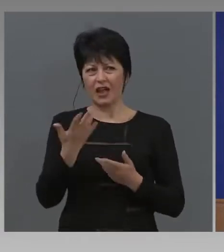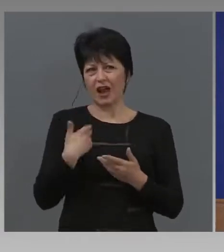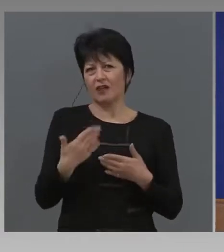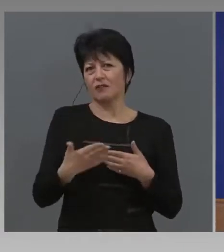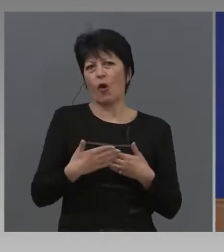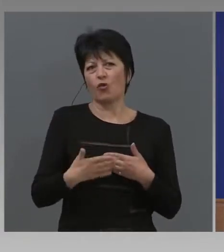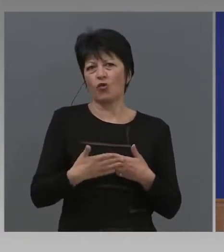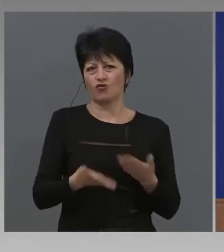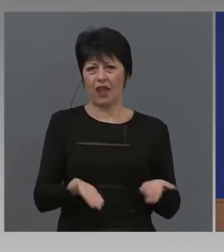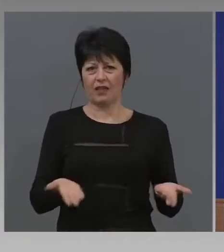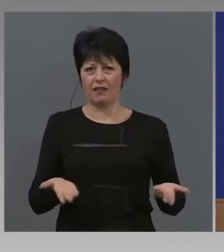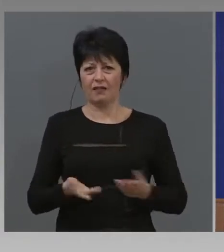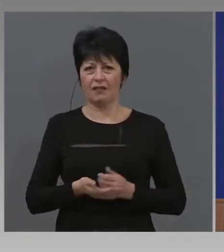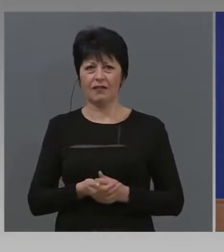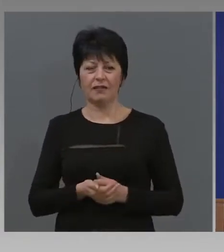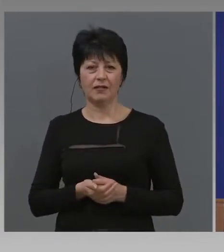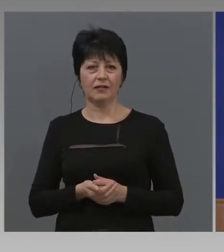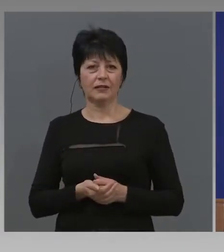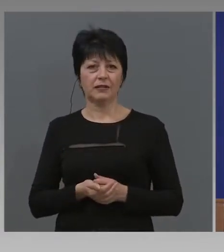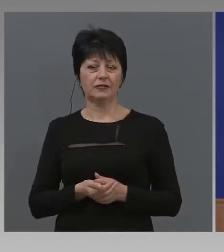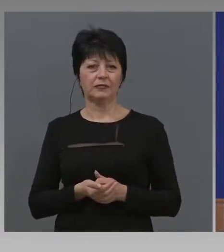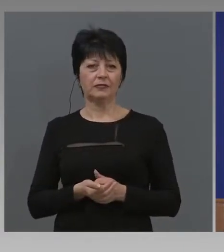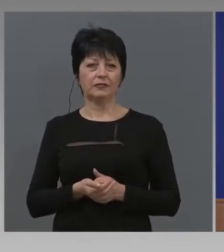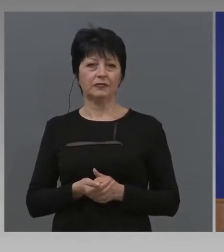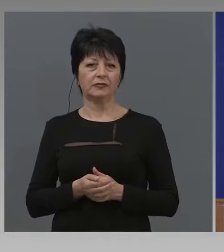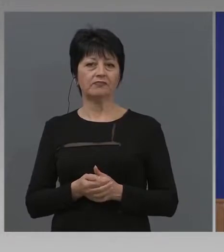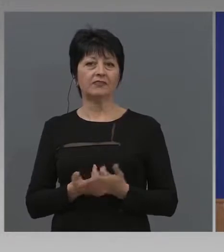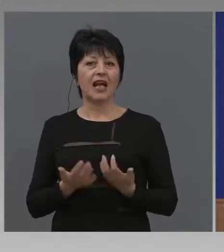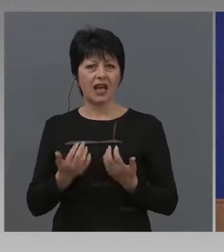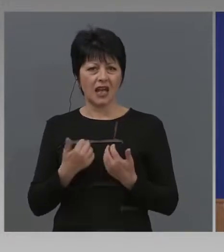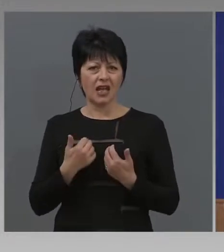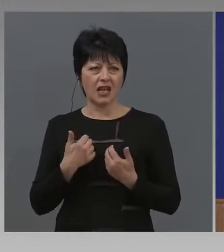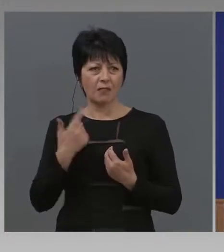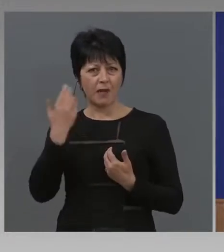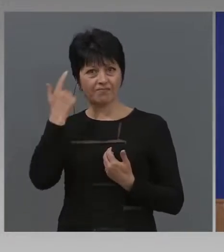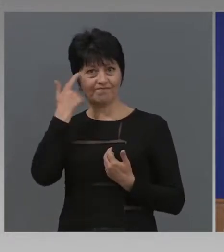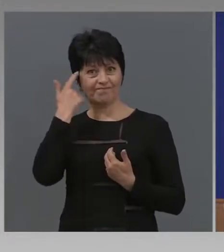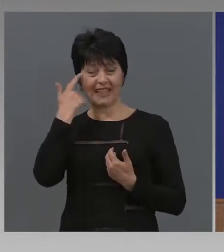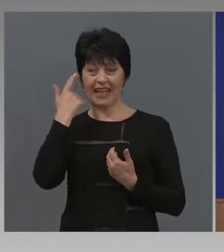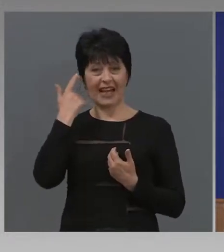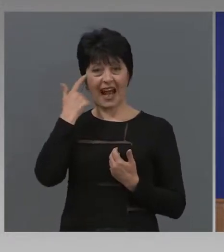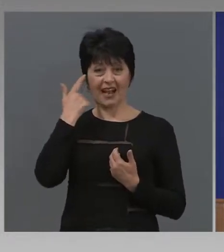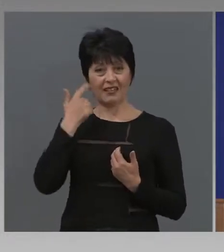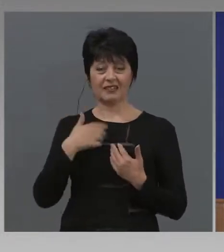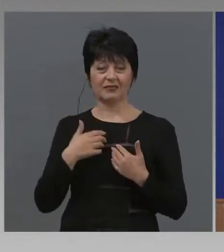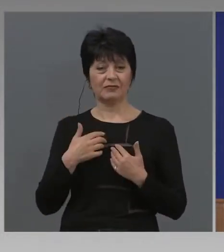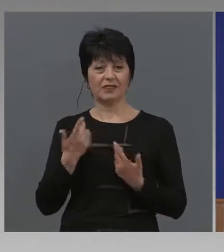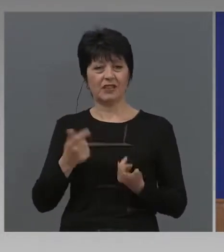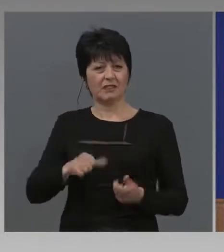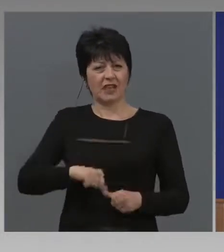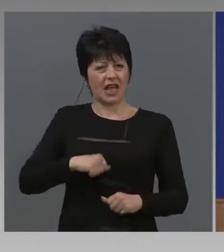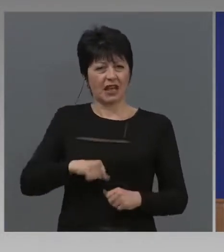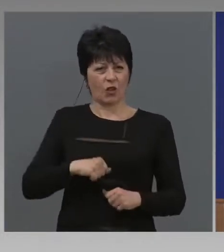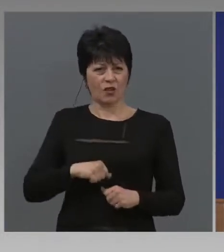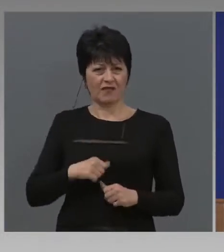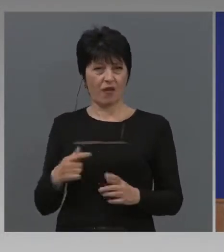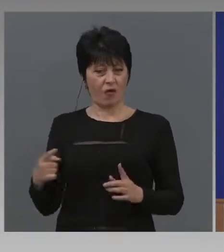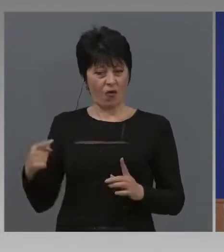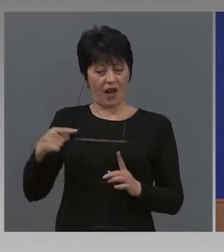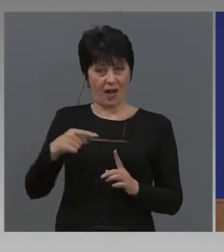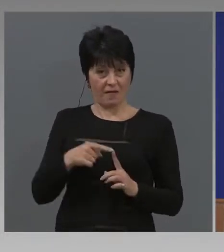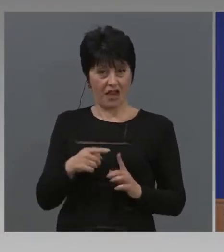имам грях, че някой път съм се адосвал, към днешна дата